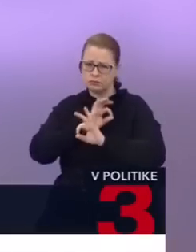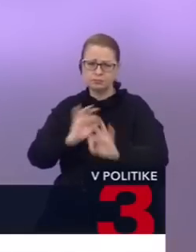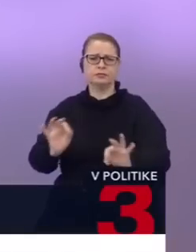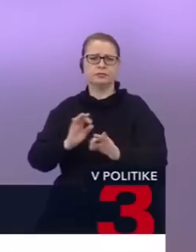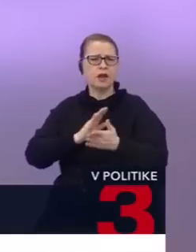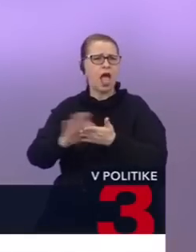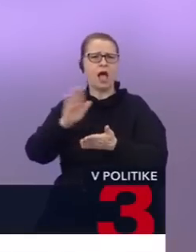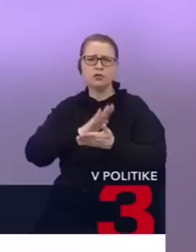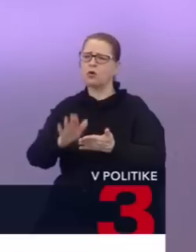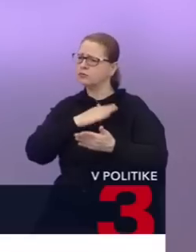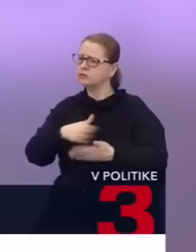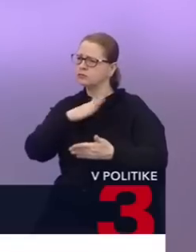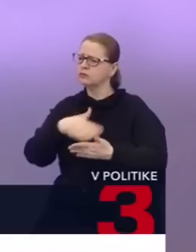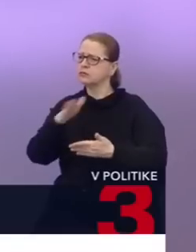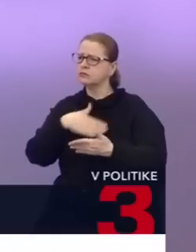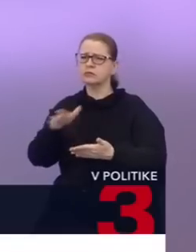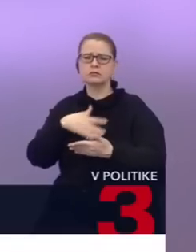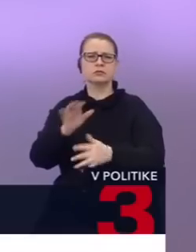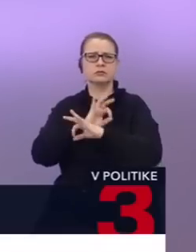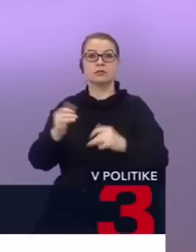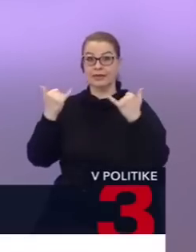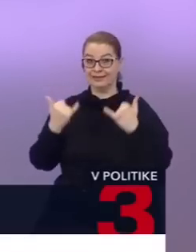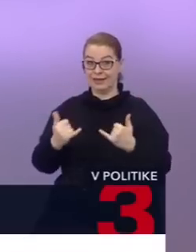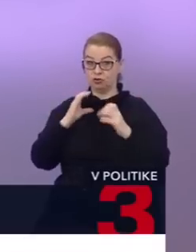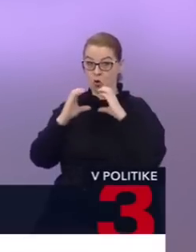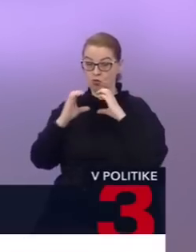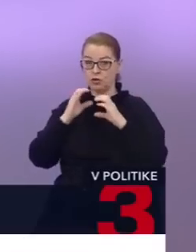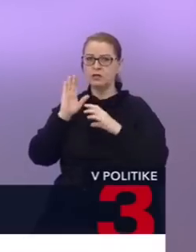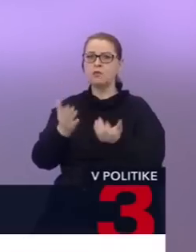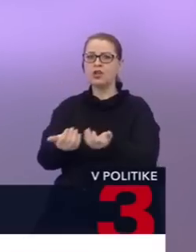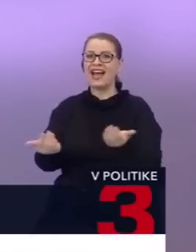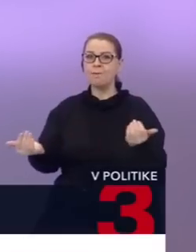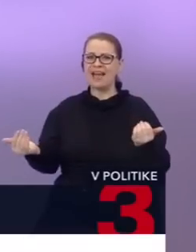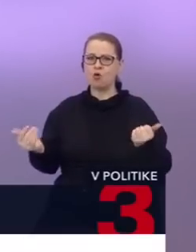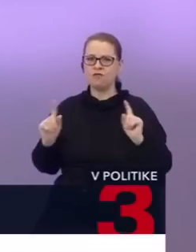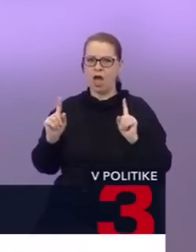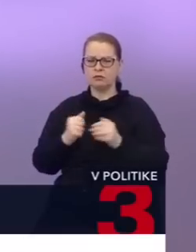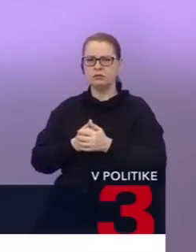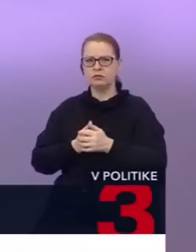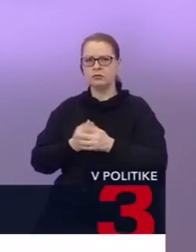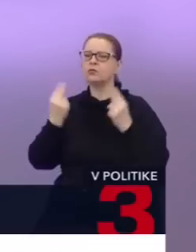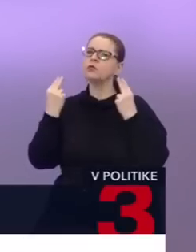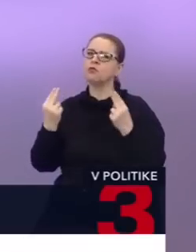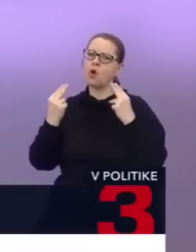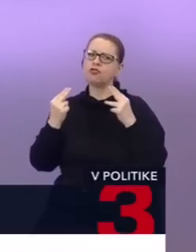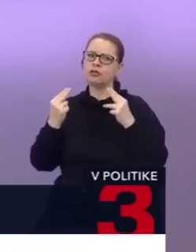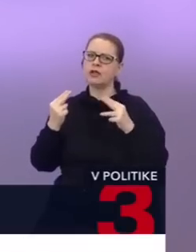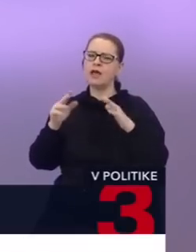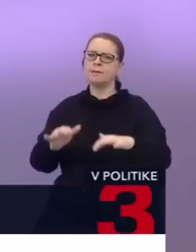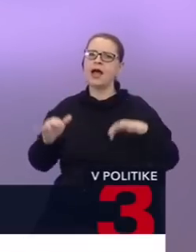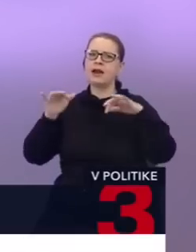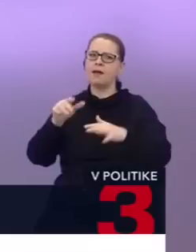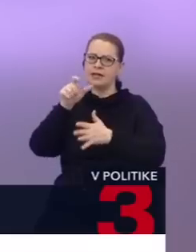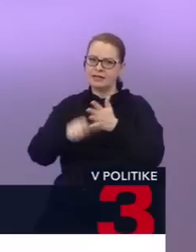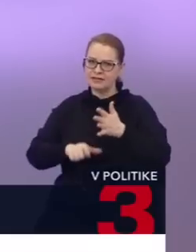teraz bude tá komunikácia kampaňová. A bude dôležité, aby parlamentné strany v parlamente zachovali